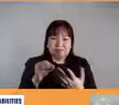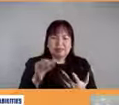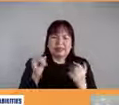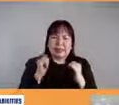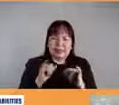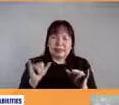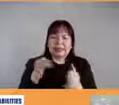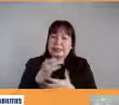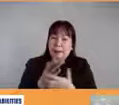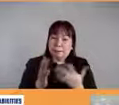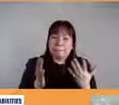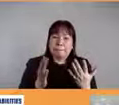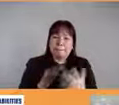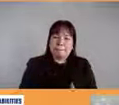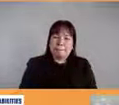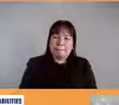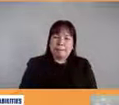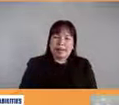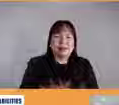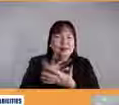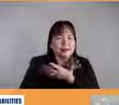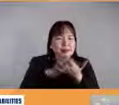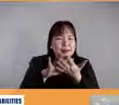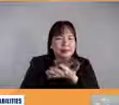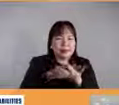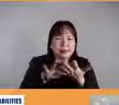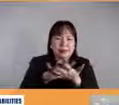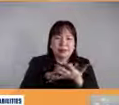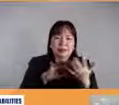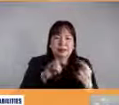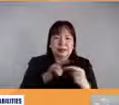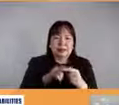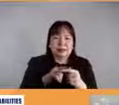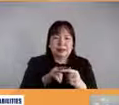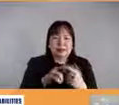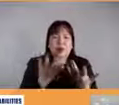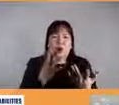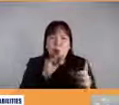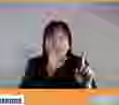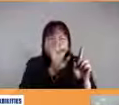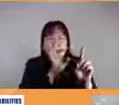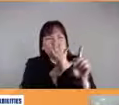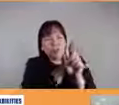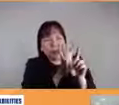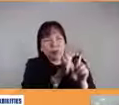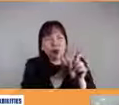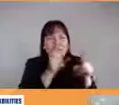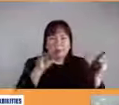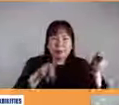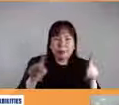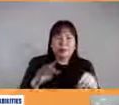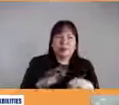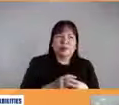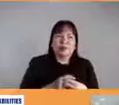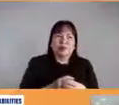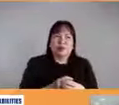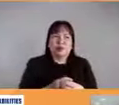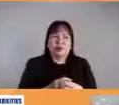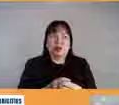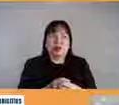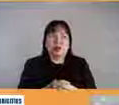rin kasi tayong or nahahaluan pa rin kasi talaga tayo ng personality based voting